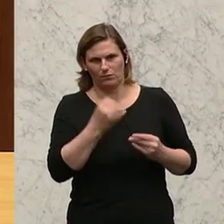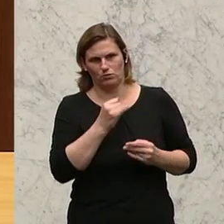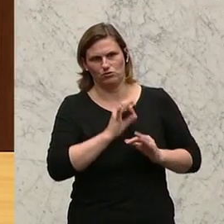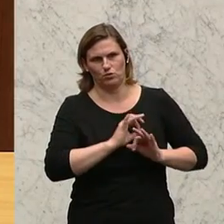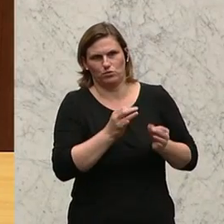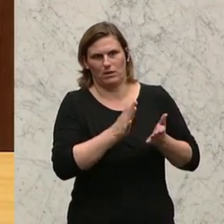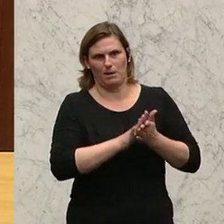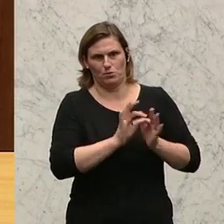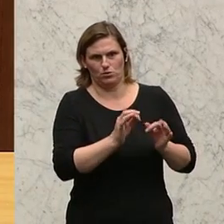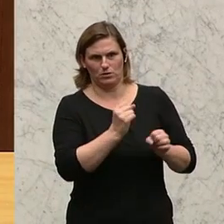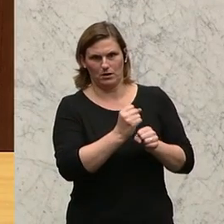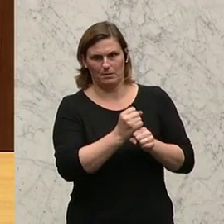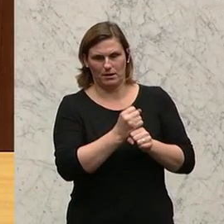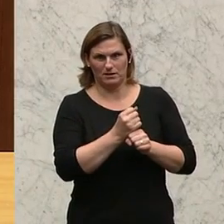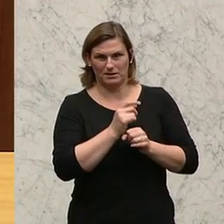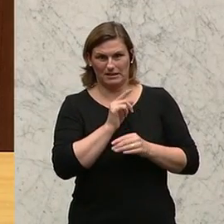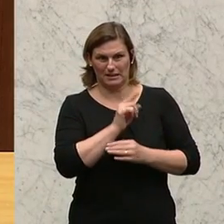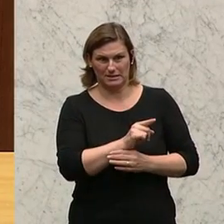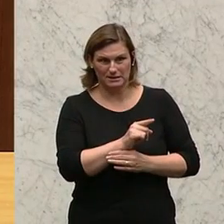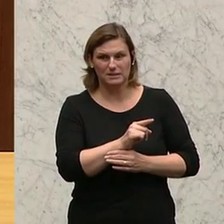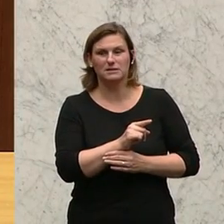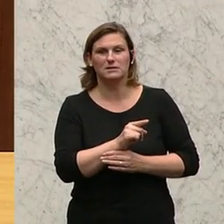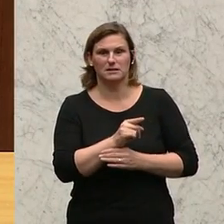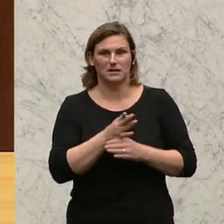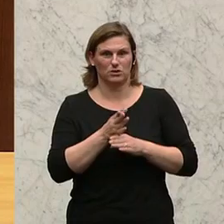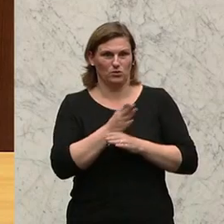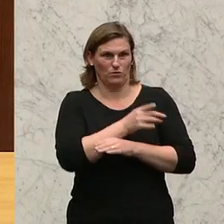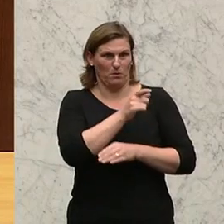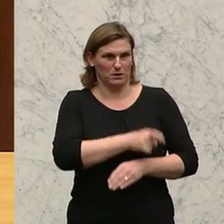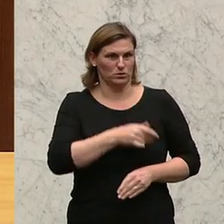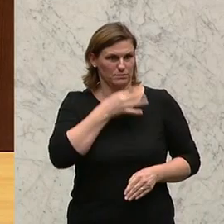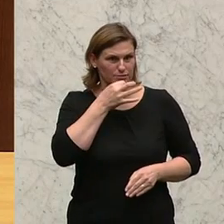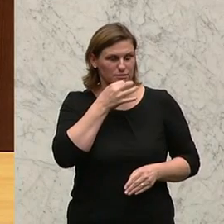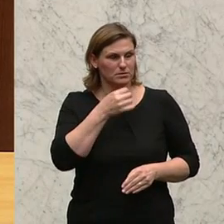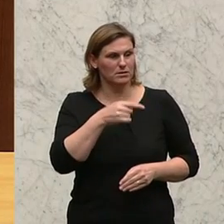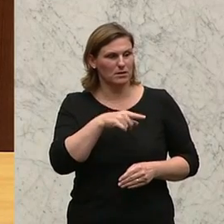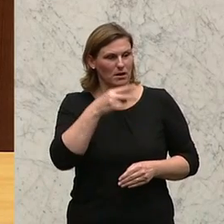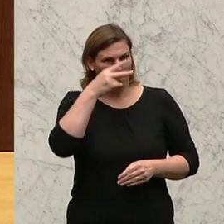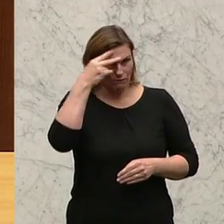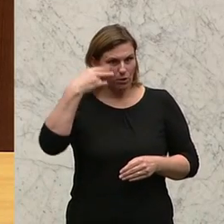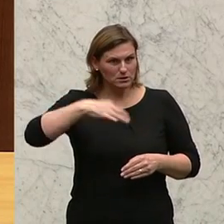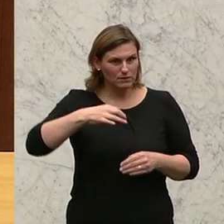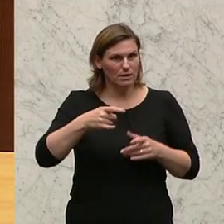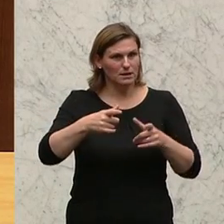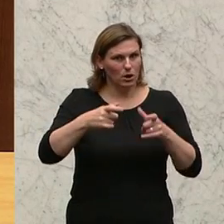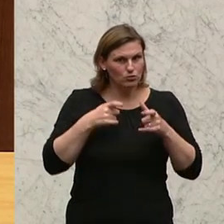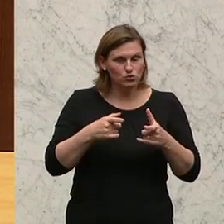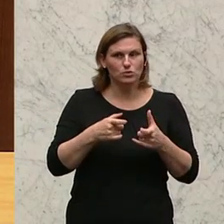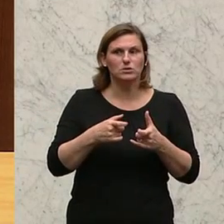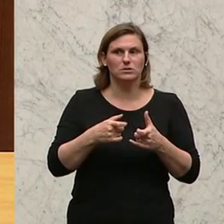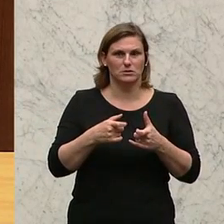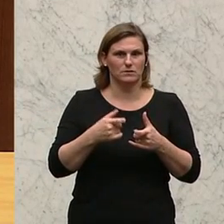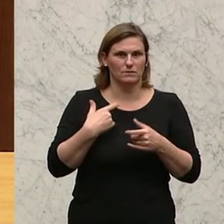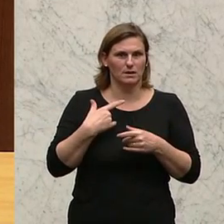geschätzte Vorrednerin, ich glaube, wir stehen im Volksanwaltschaftsausschuss den Anliegen der